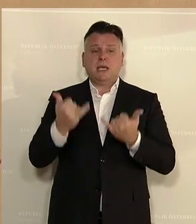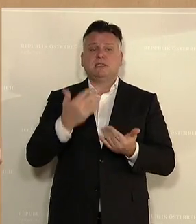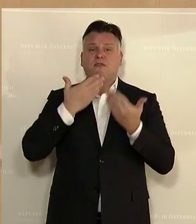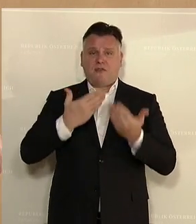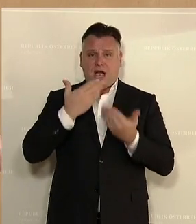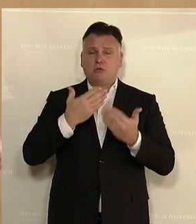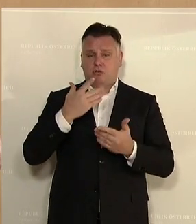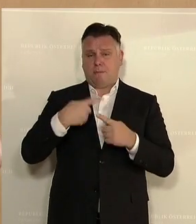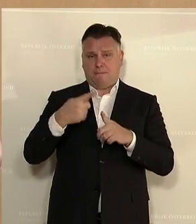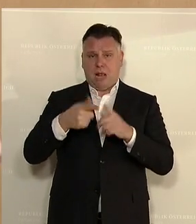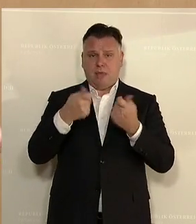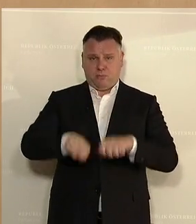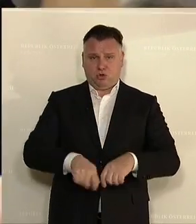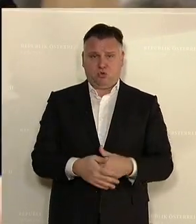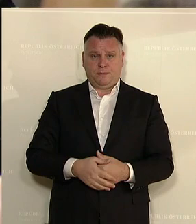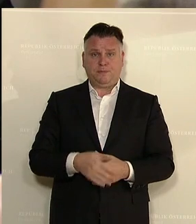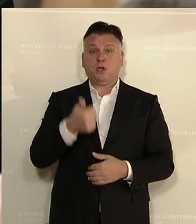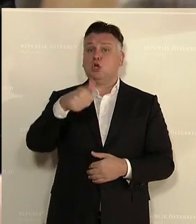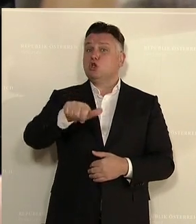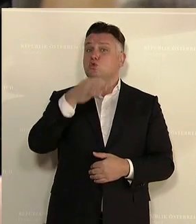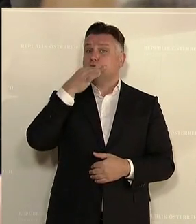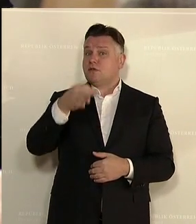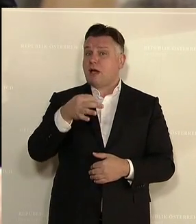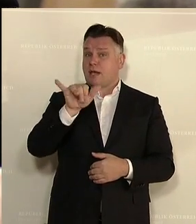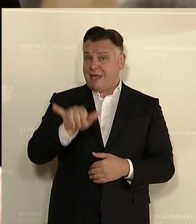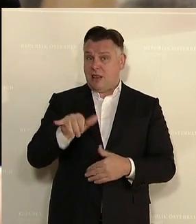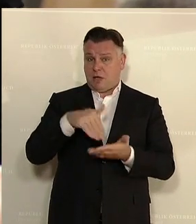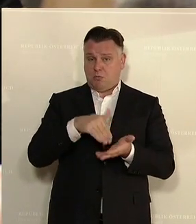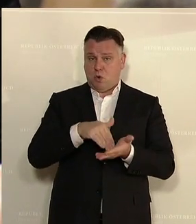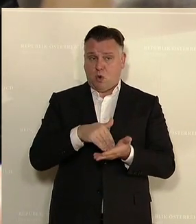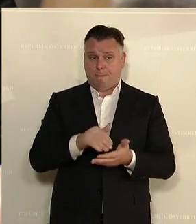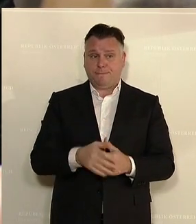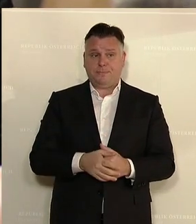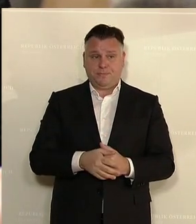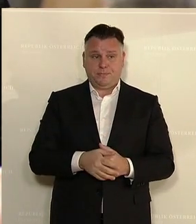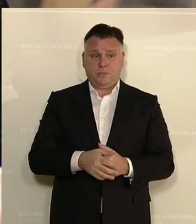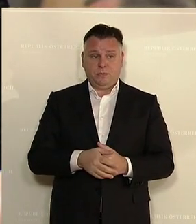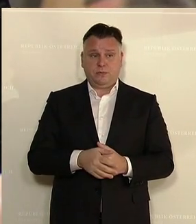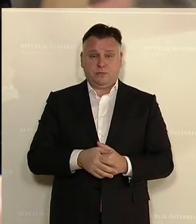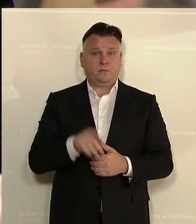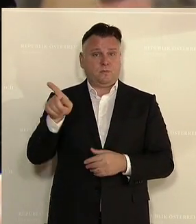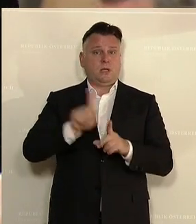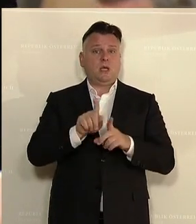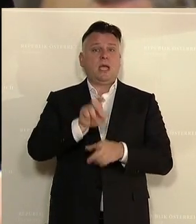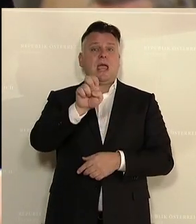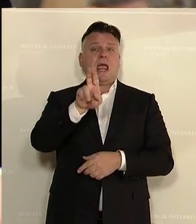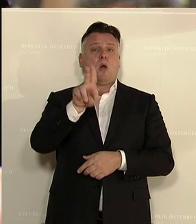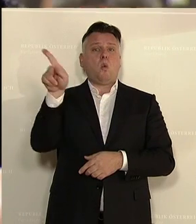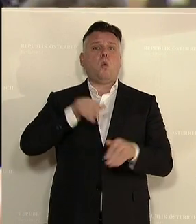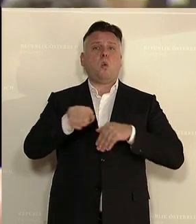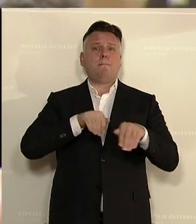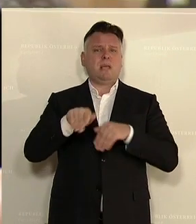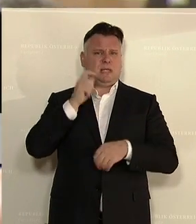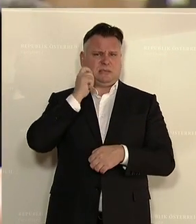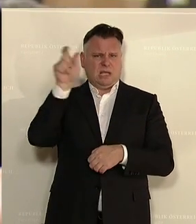kurz vor Abschluss. Zusatzfrage, Abgeordnete? Ja. Sie sind ja auch EU-Ministerin. Und